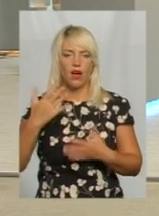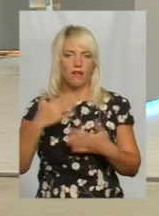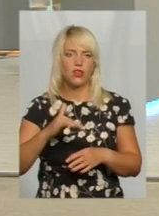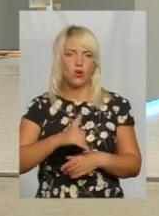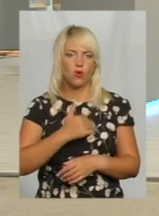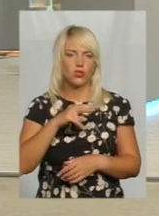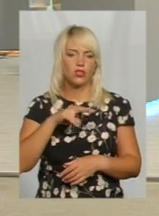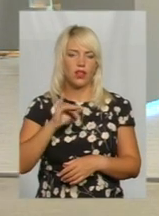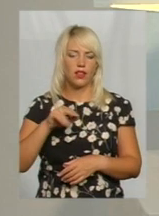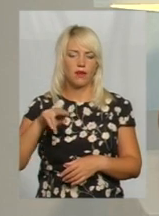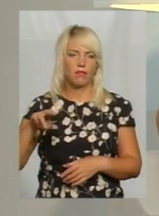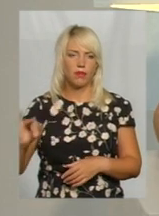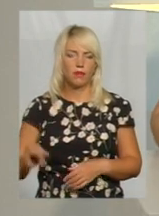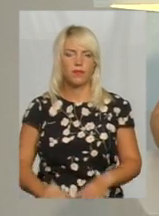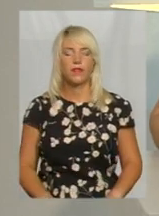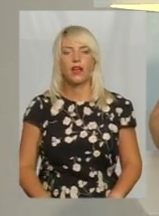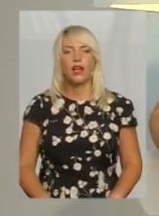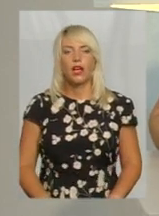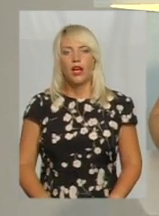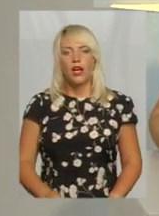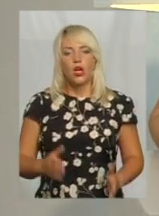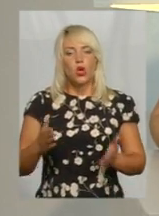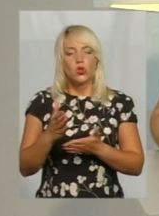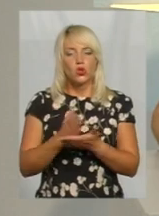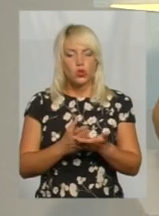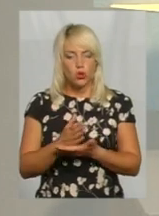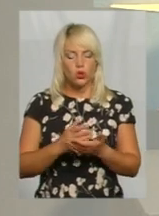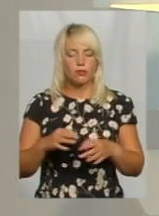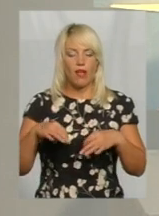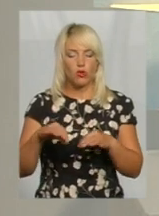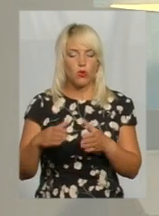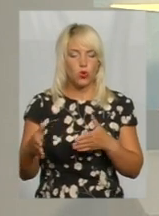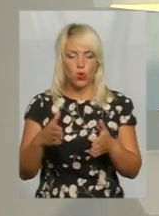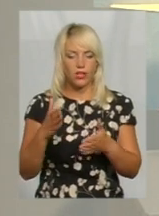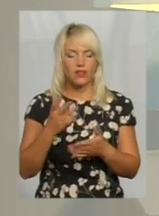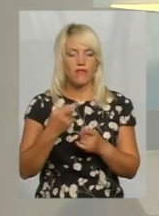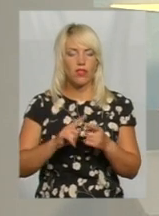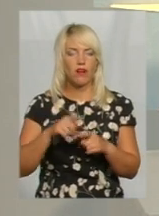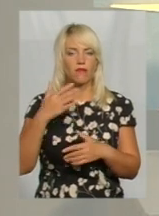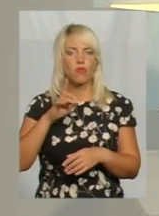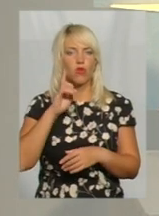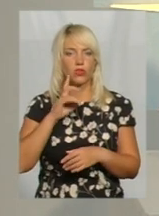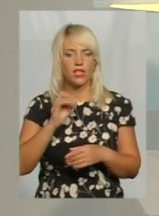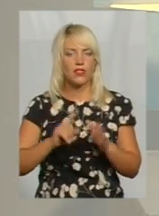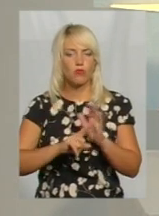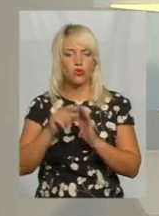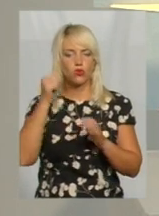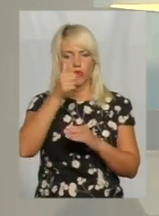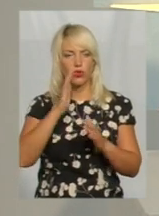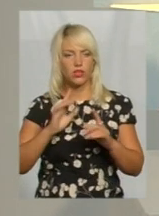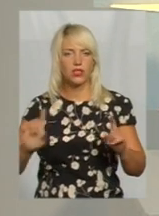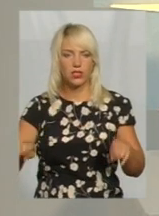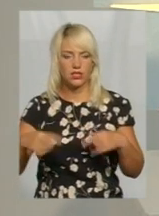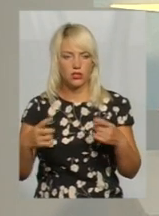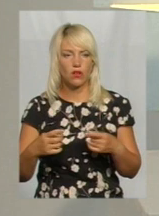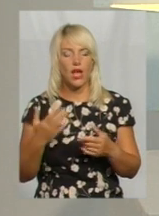Зрозуміло. Служба місцевих автодоріг створена на початку року, досить молода. Чи маєте ви досвід вирішення подібних конфліктних ситуацій, чи взагалі вони